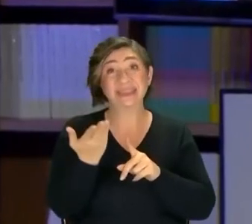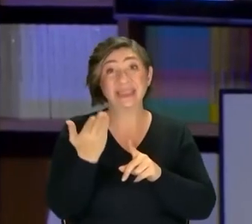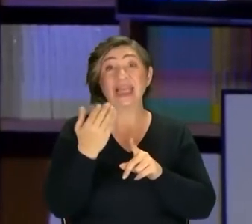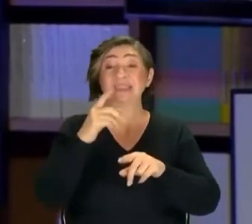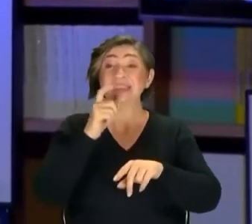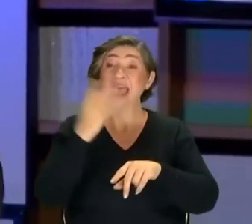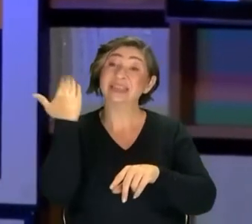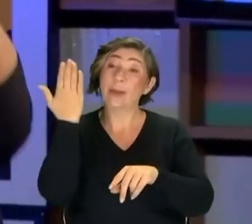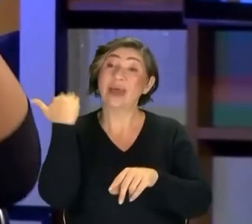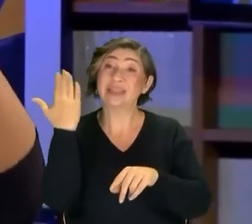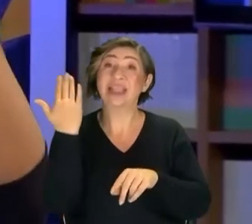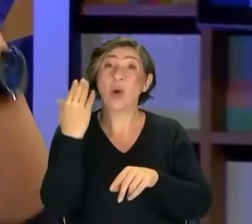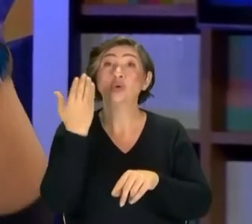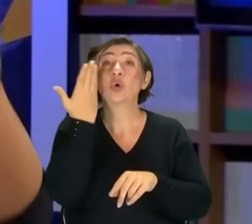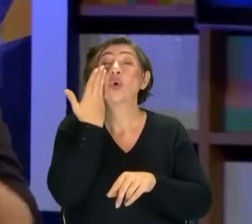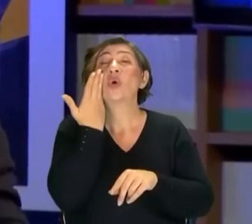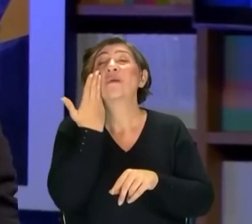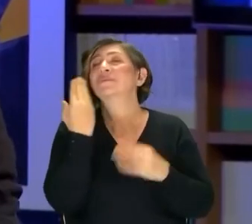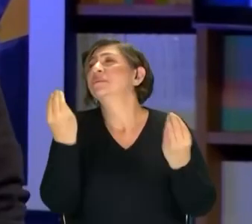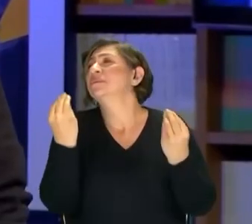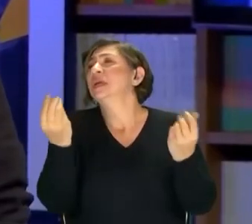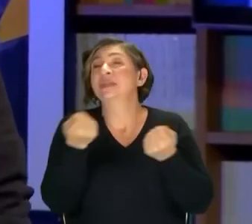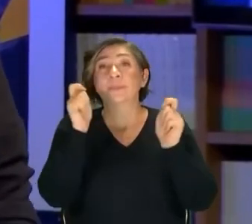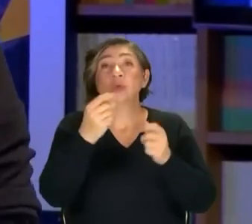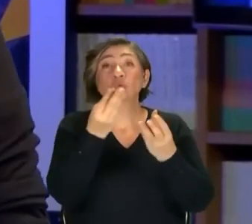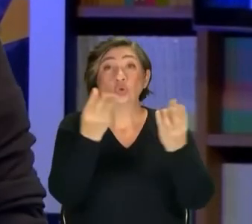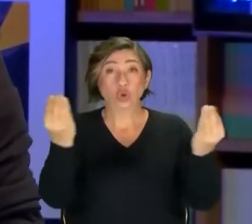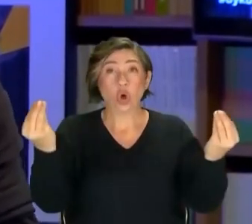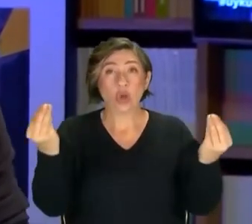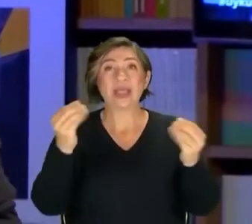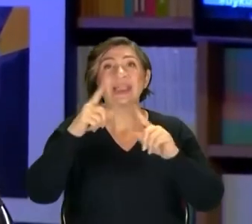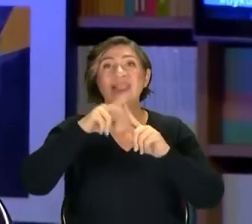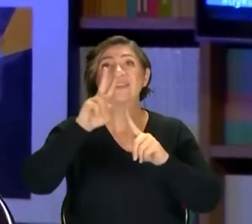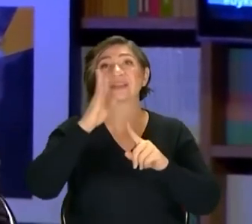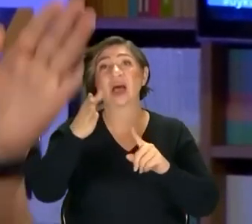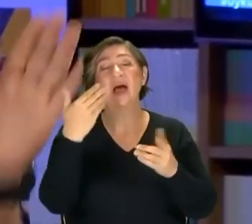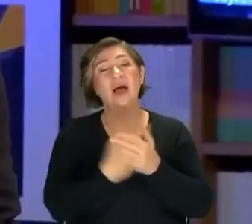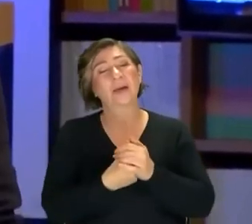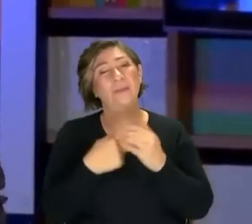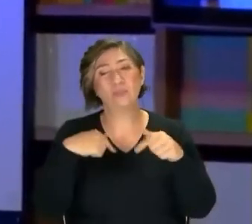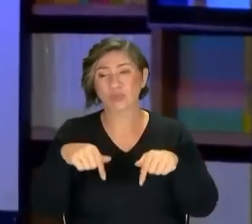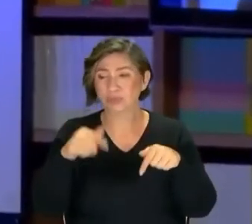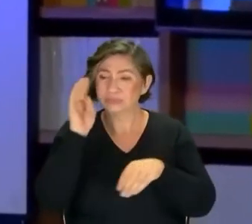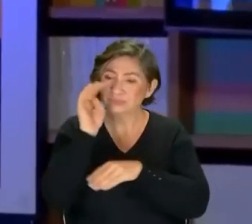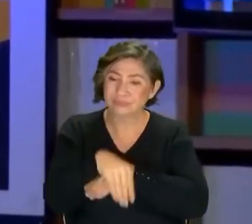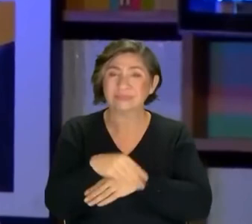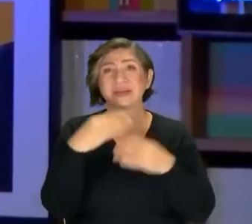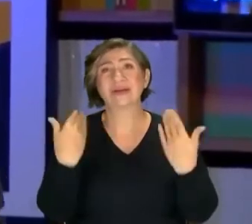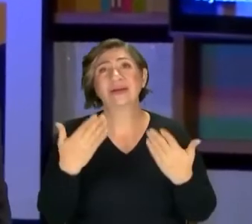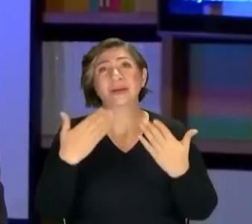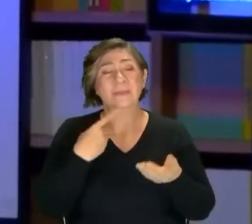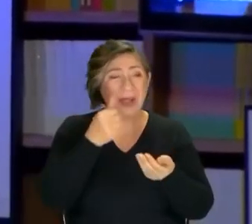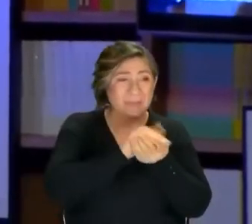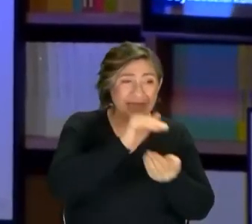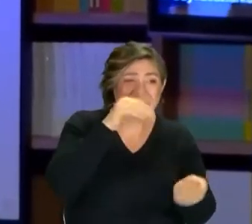zamanında o çok hayranız, çok iyi işler yapıyor dediğimiz birçok insan televizyona çıkıp işte ah bak bugün ben nerelere geldim, keşke